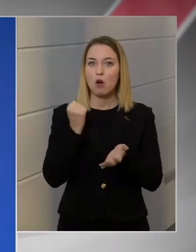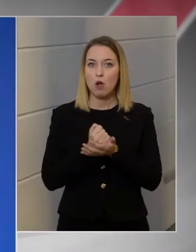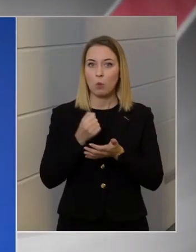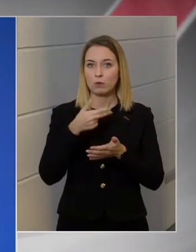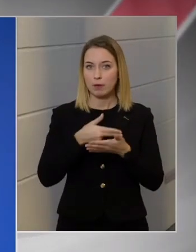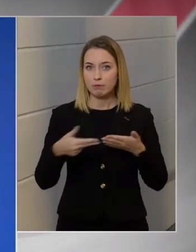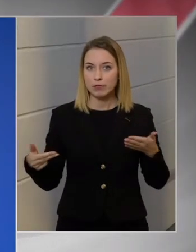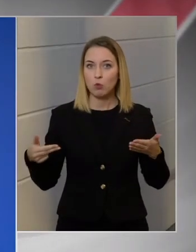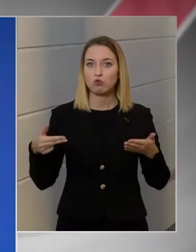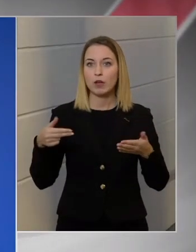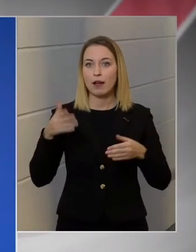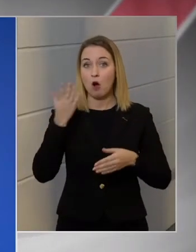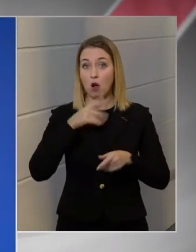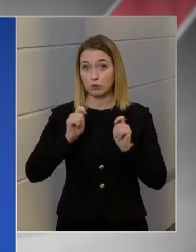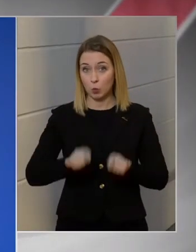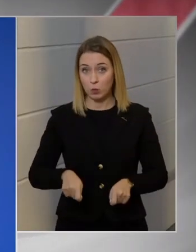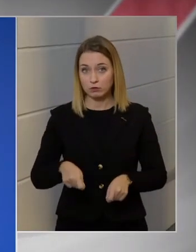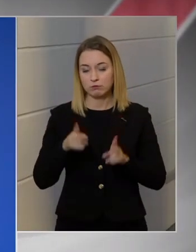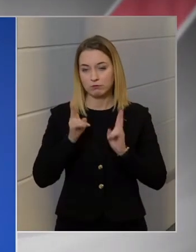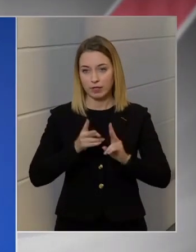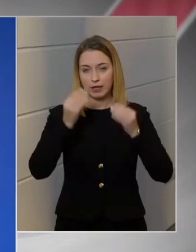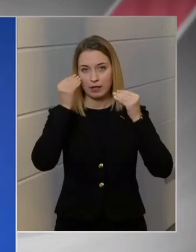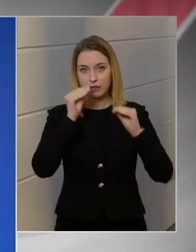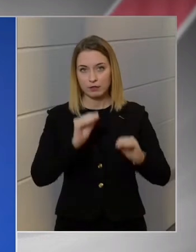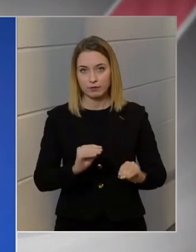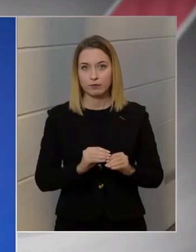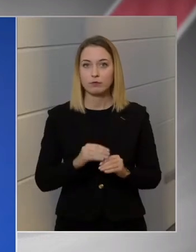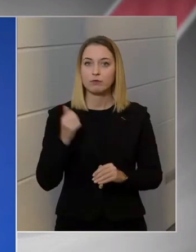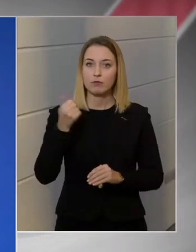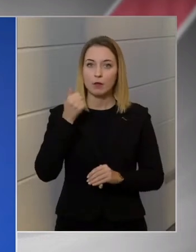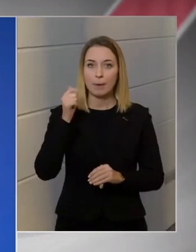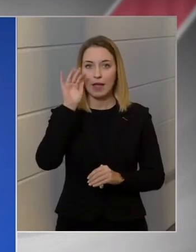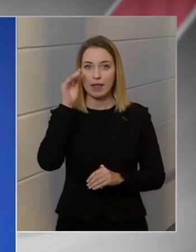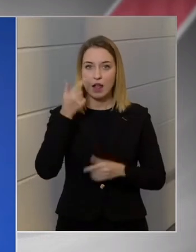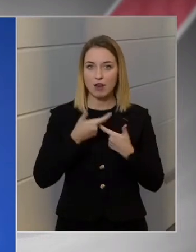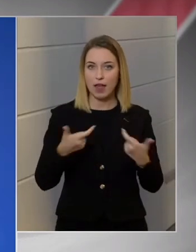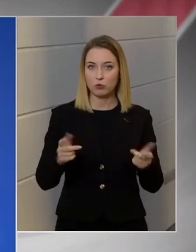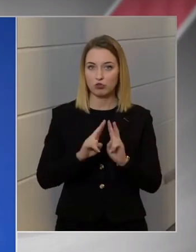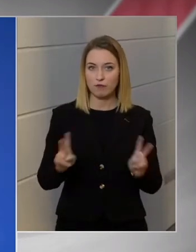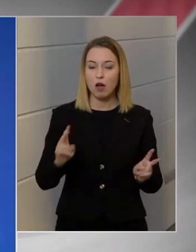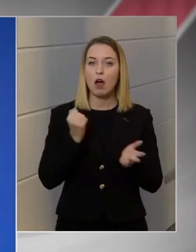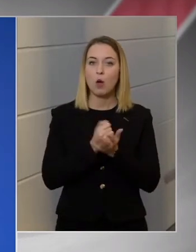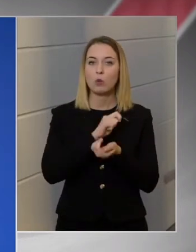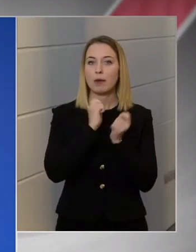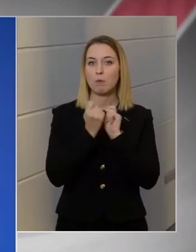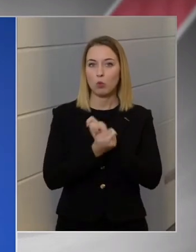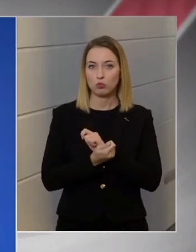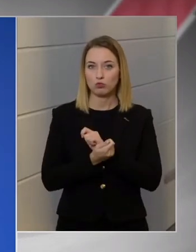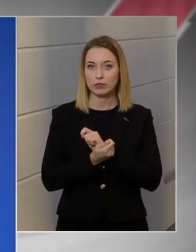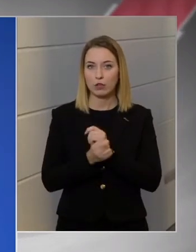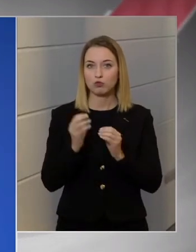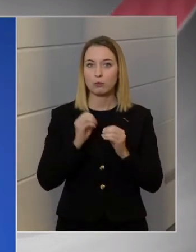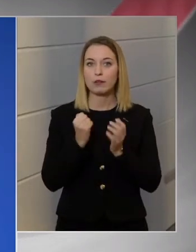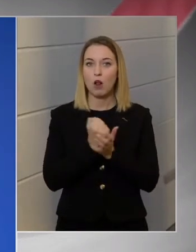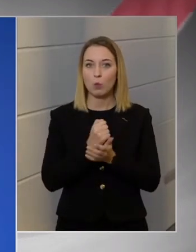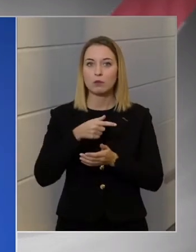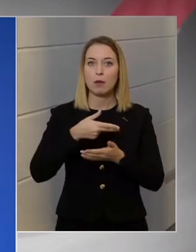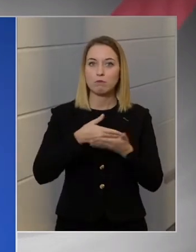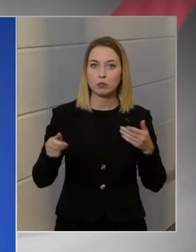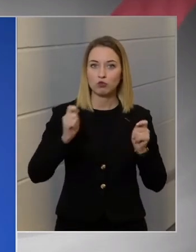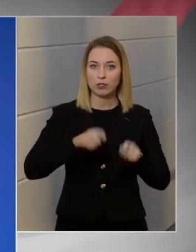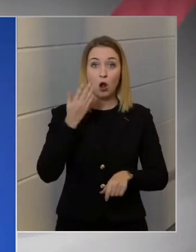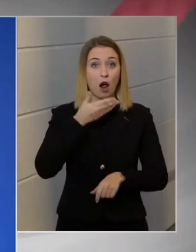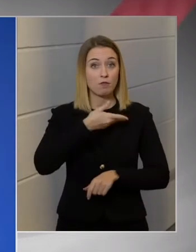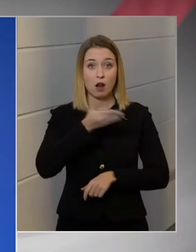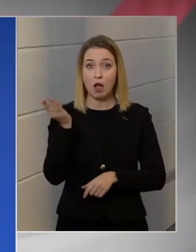kell tartani. Illetve abban még egy elvilehetőség van az Alkotmány módosítás, hiszen Alkotmánybíróság döntésével,